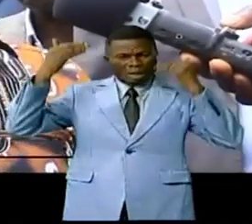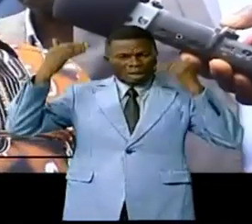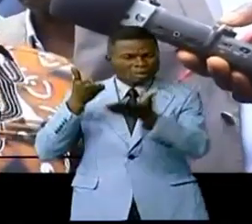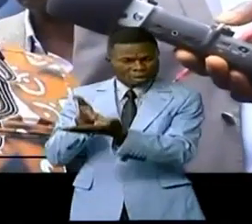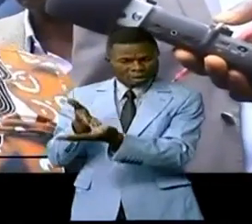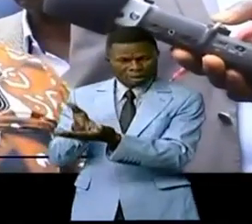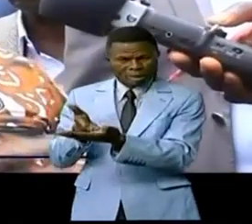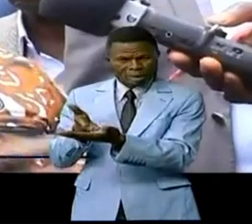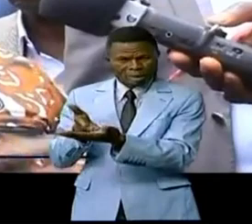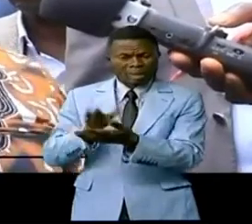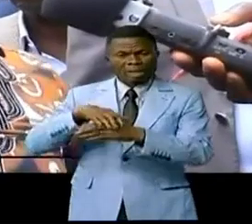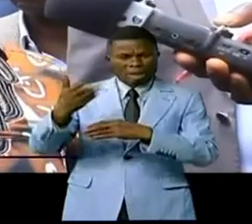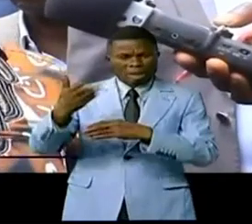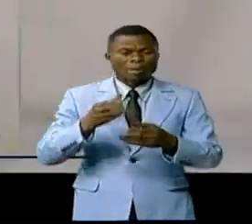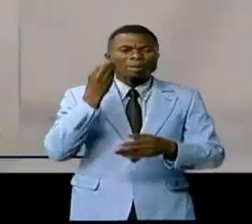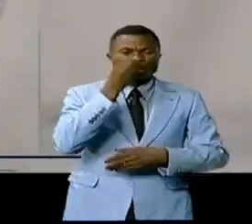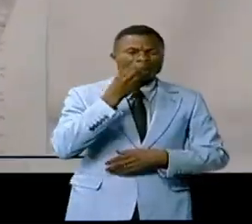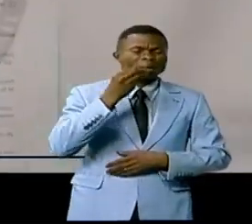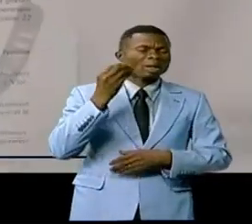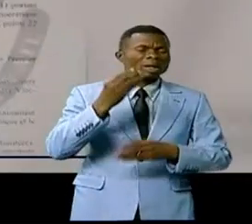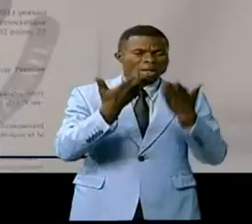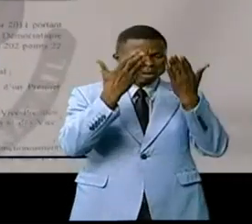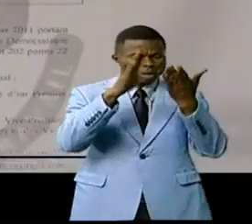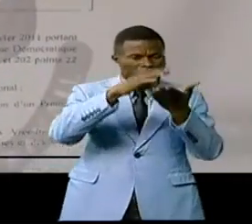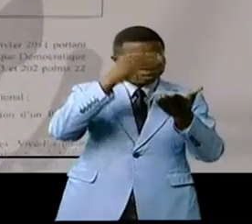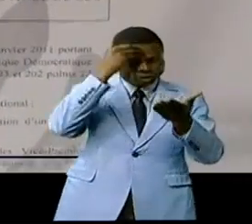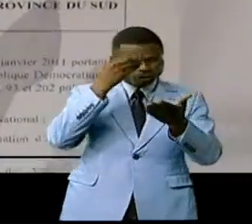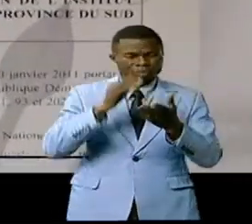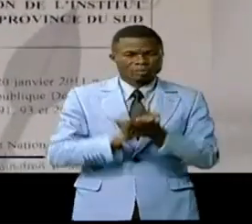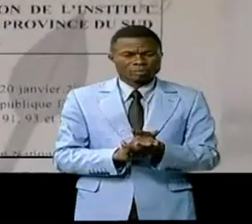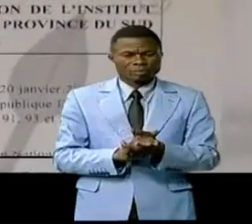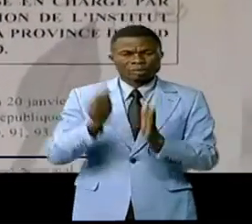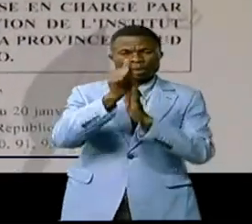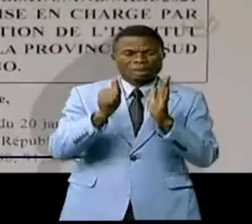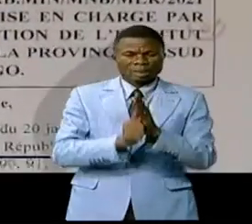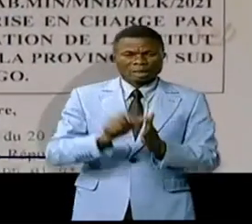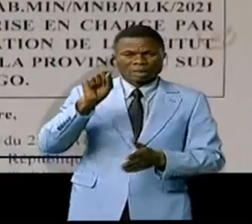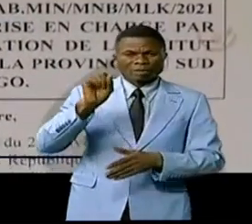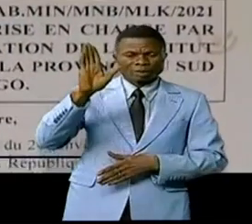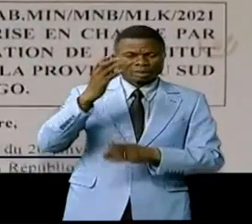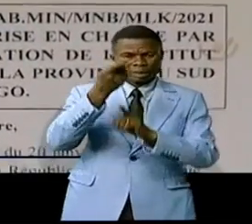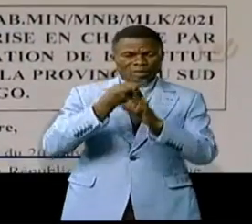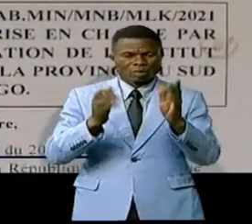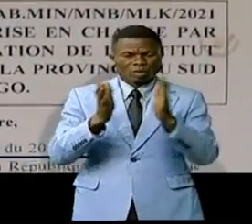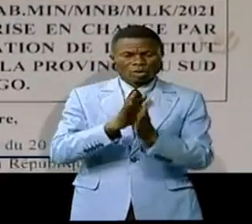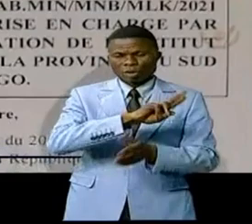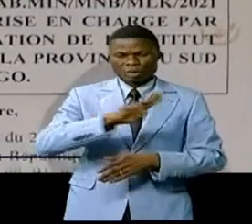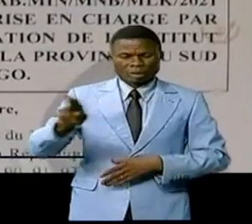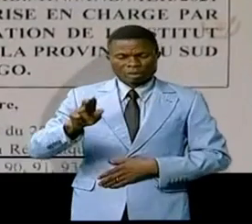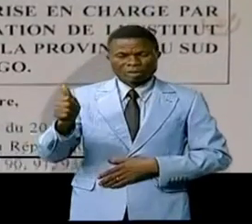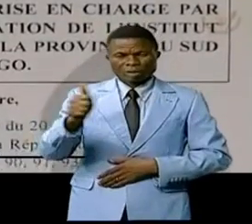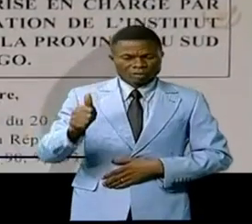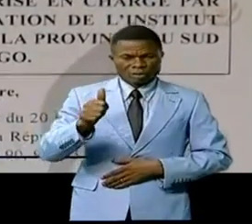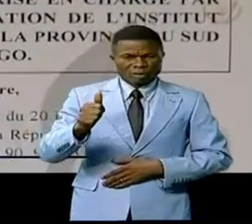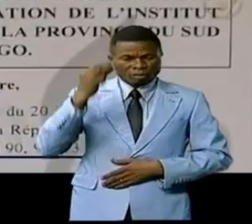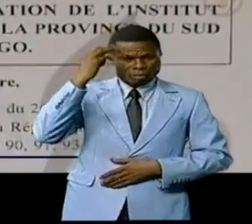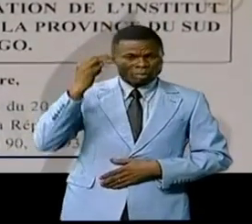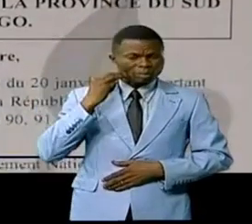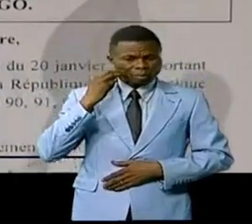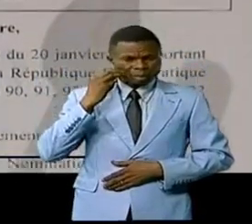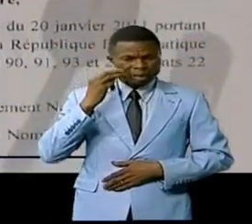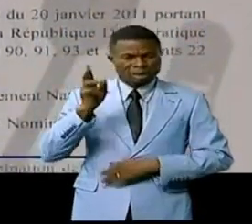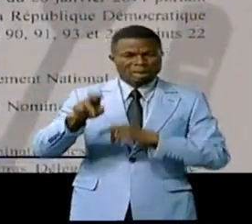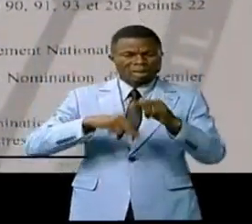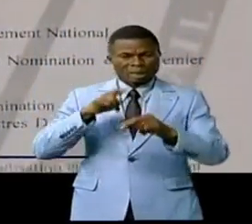après la théorie. Dans un arrêté du 25 octobre 2021, signé par le ministre national de l'enseignement